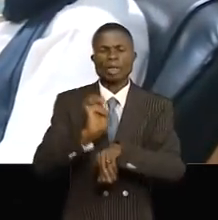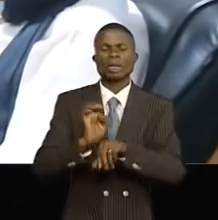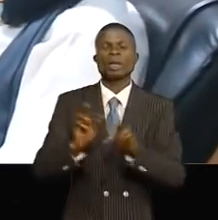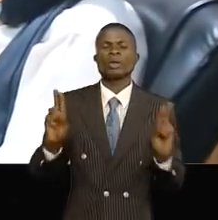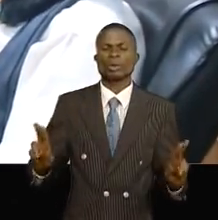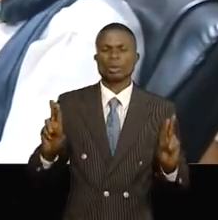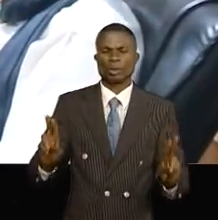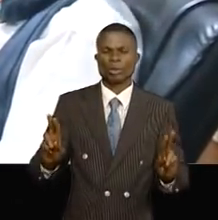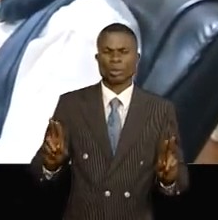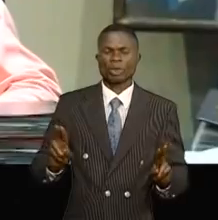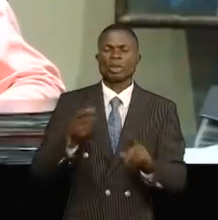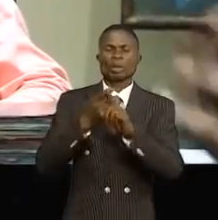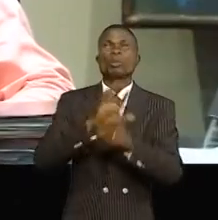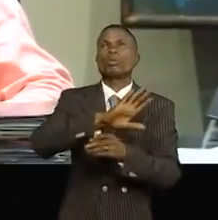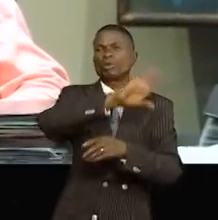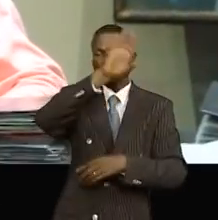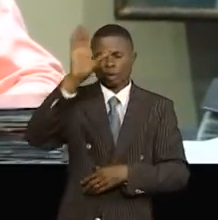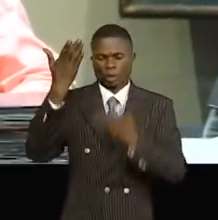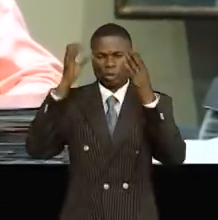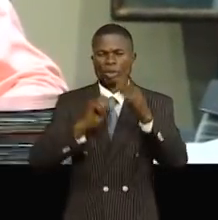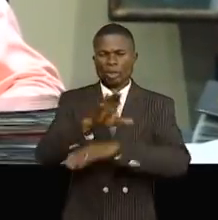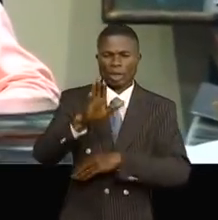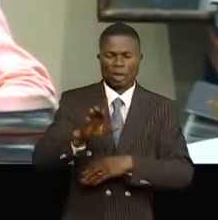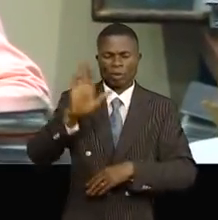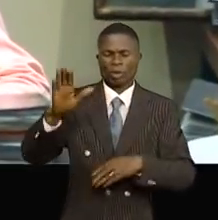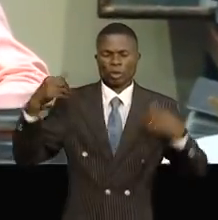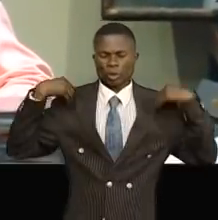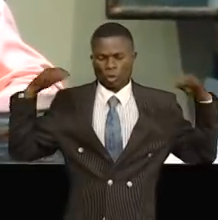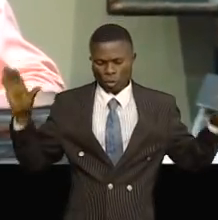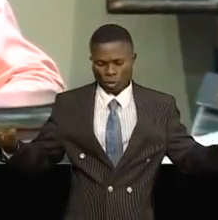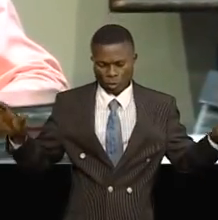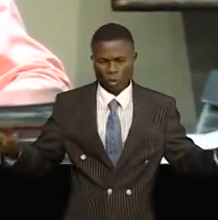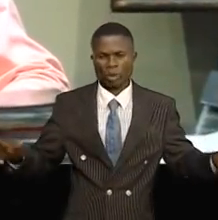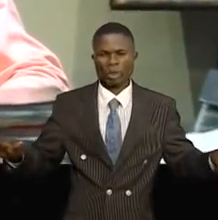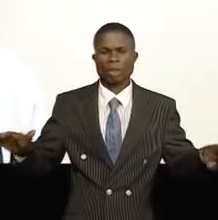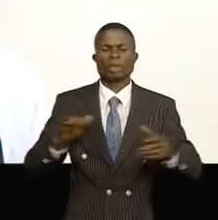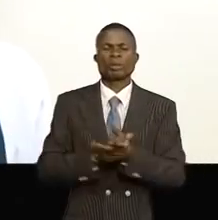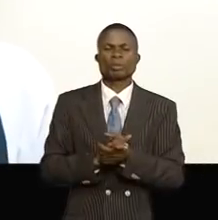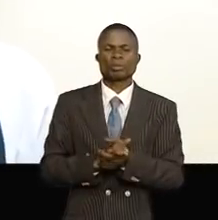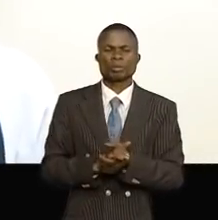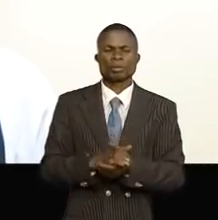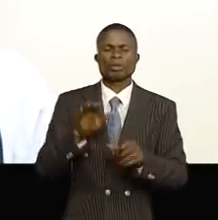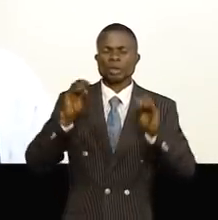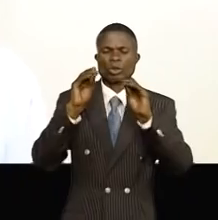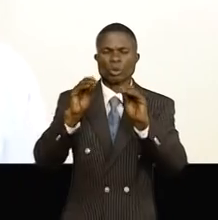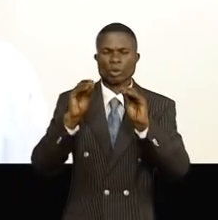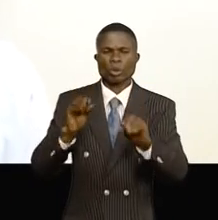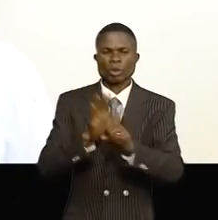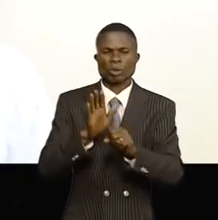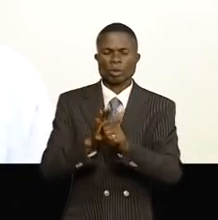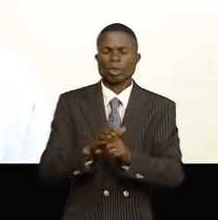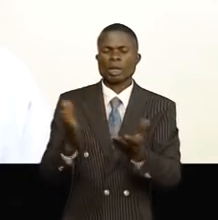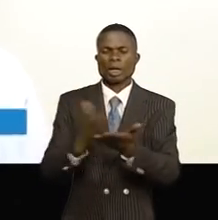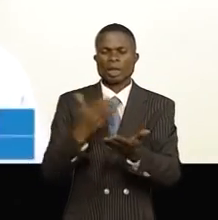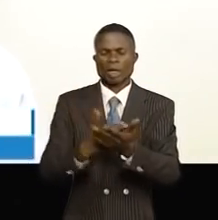céleste que Dieu avait envoyée à son préfète Mohammadi le dernier et enseignait aussi les Corans,